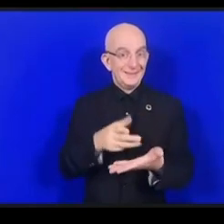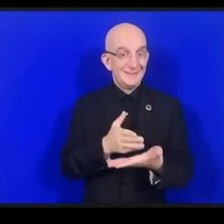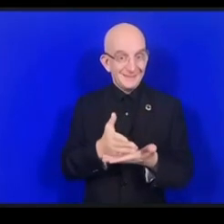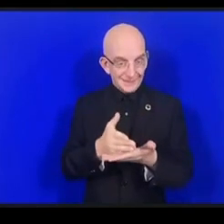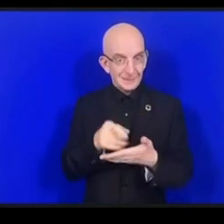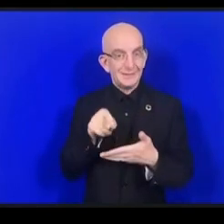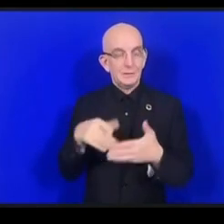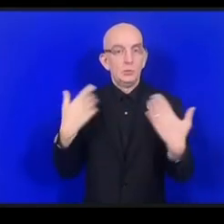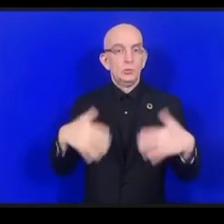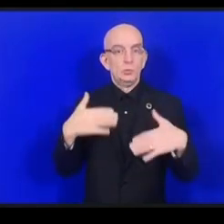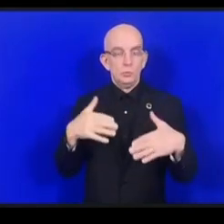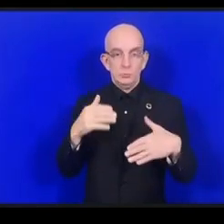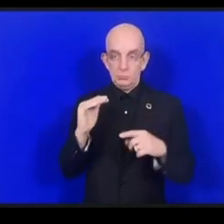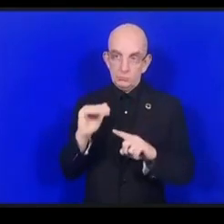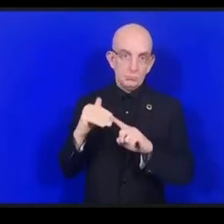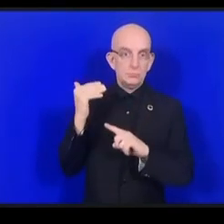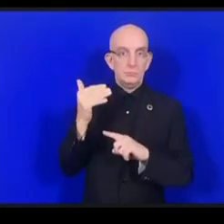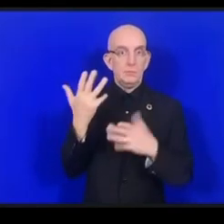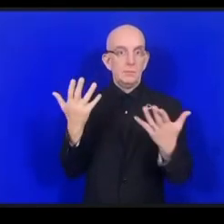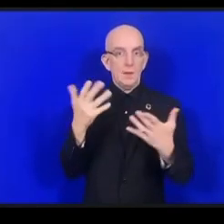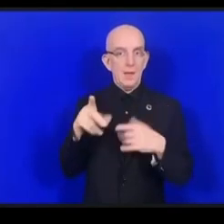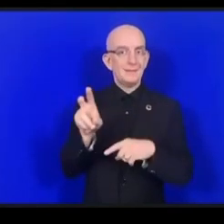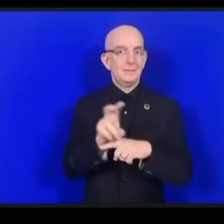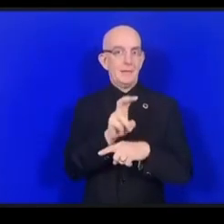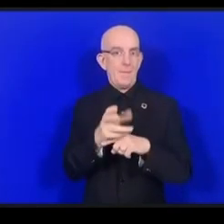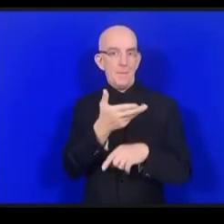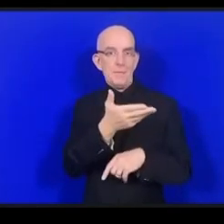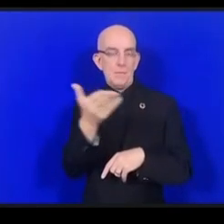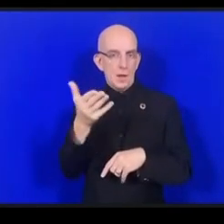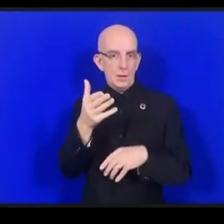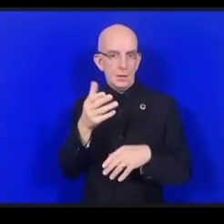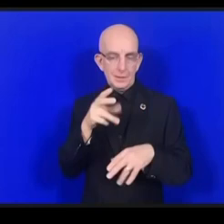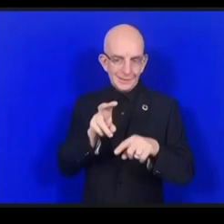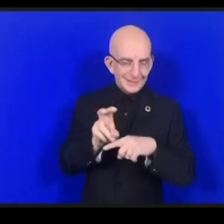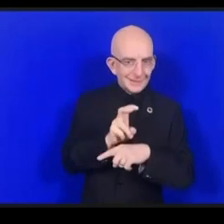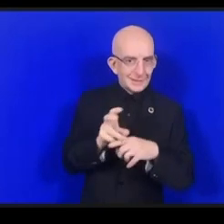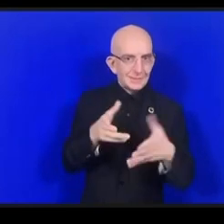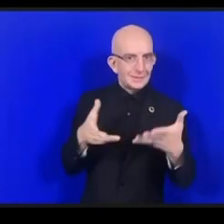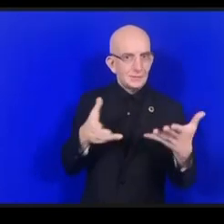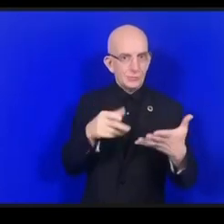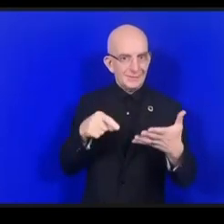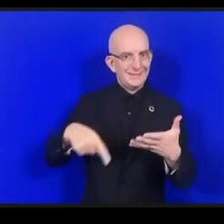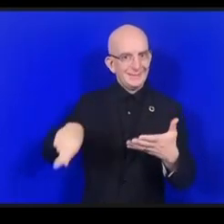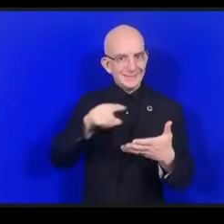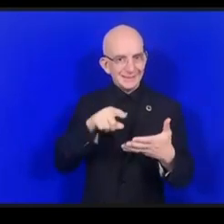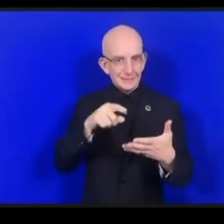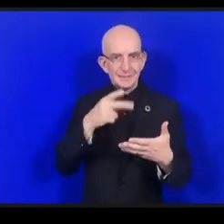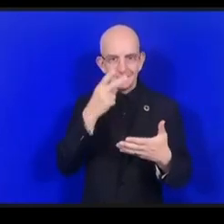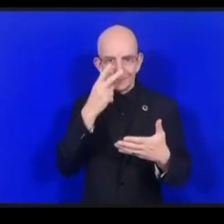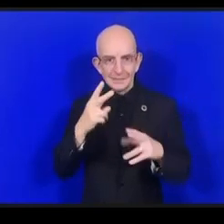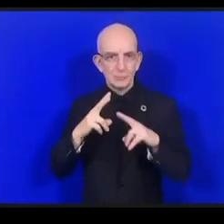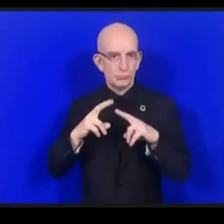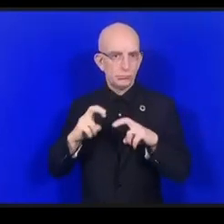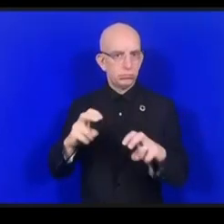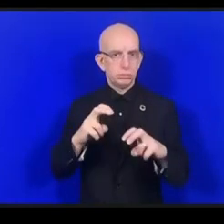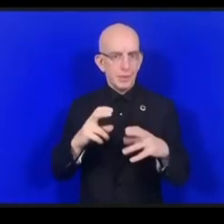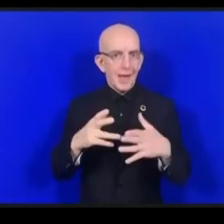مرجعا للمصحاب المصلحة في مجال الإنترنت والمستخدمين